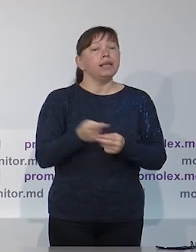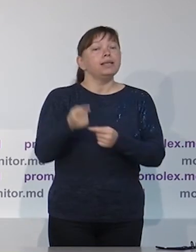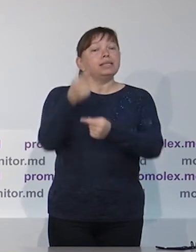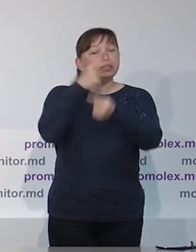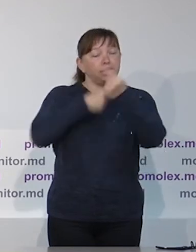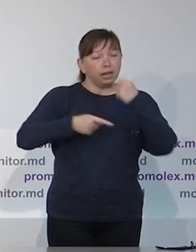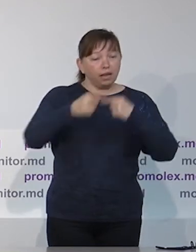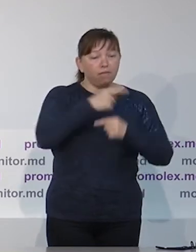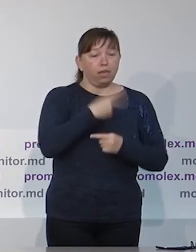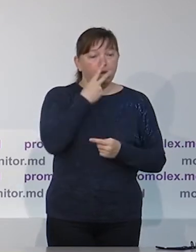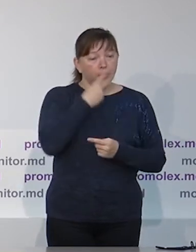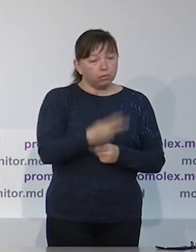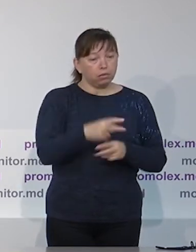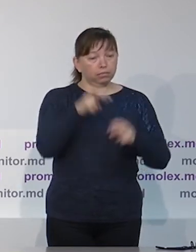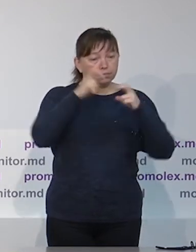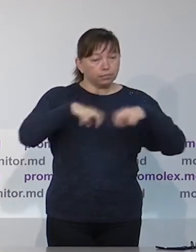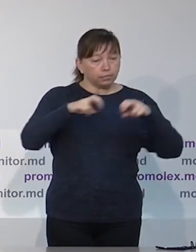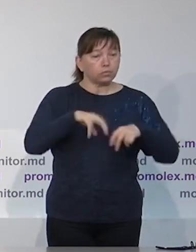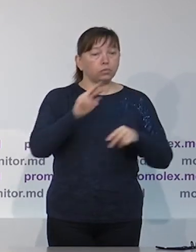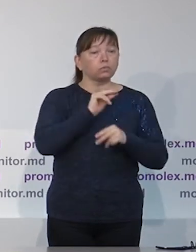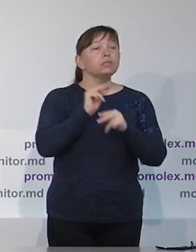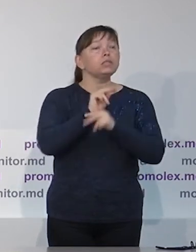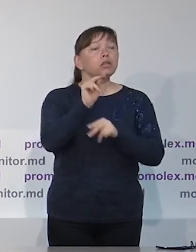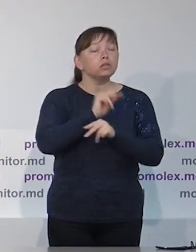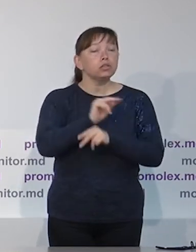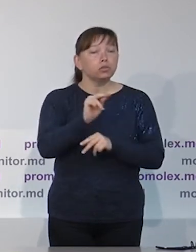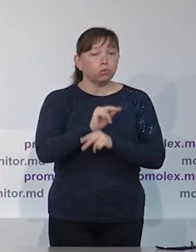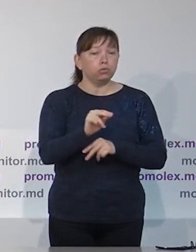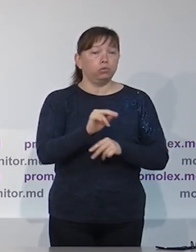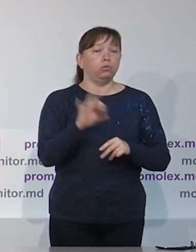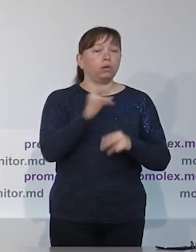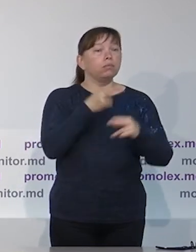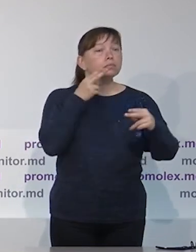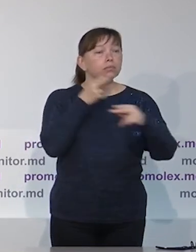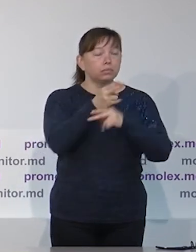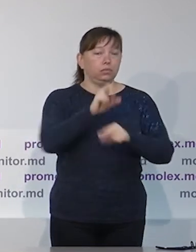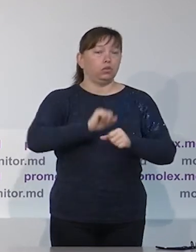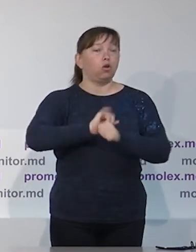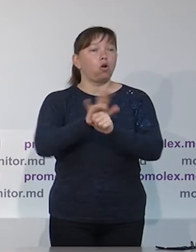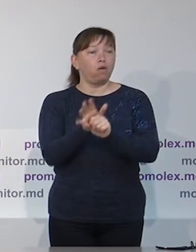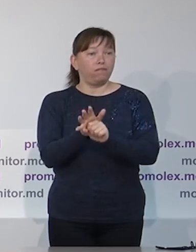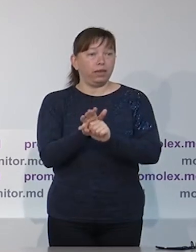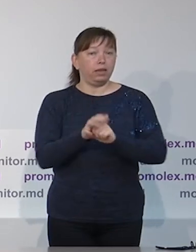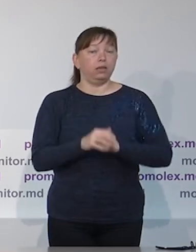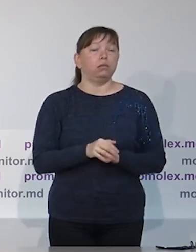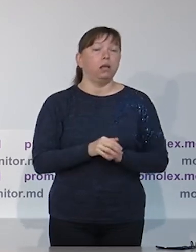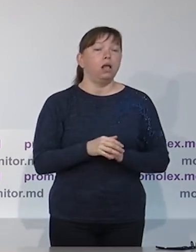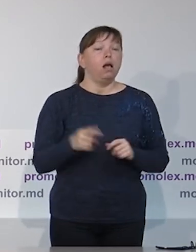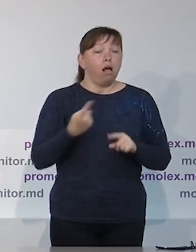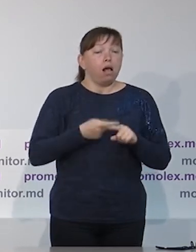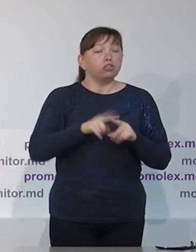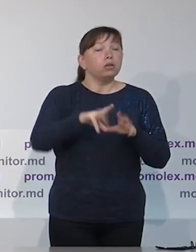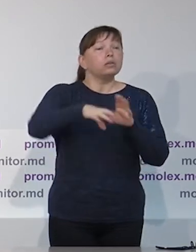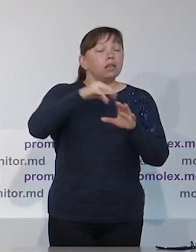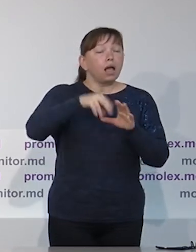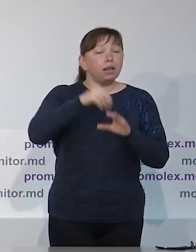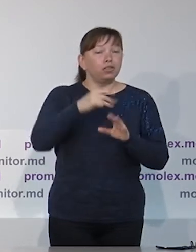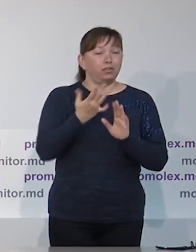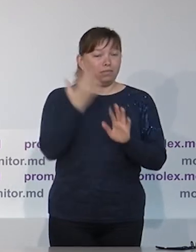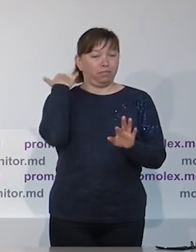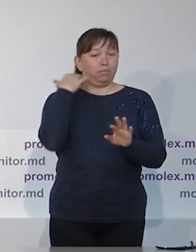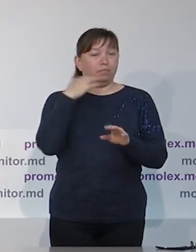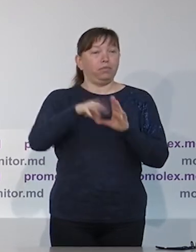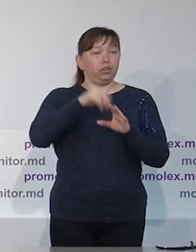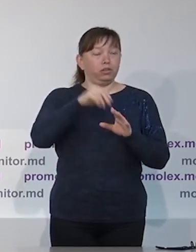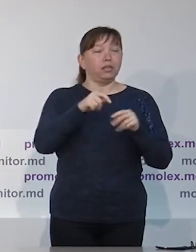необходимость того, чтобы ЦИК вернулась к инструкции, касающейся мер по вредотвращению инфицирования вирусом ковида,